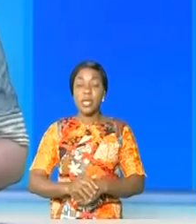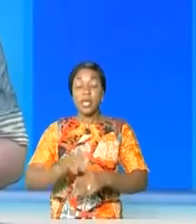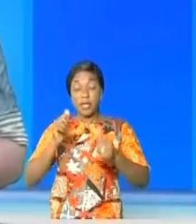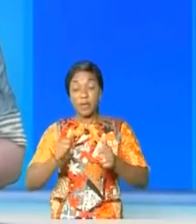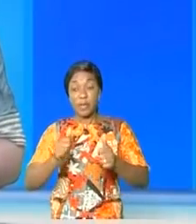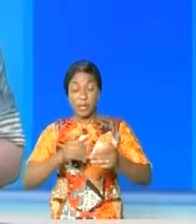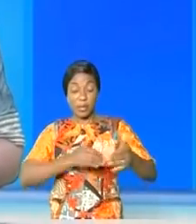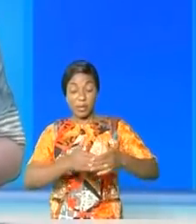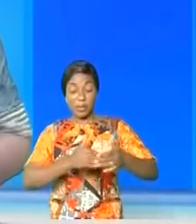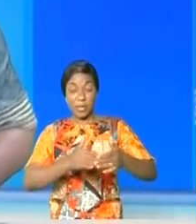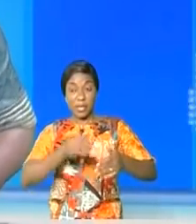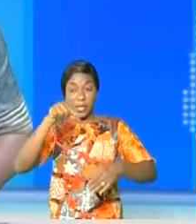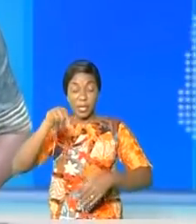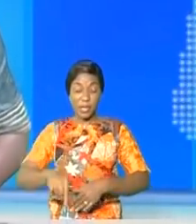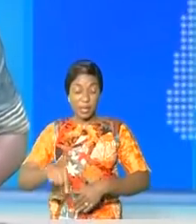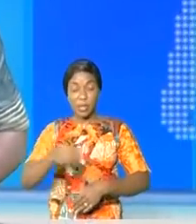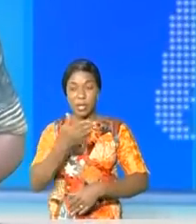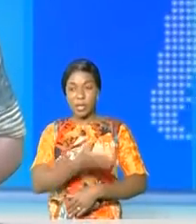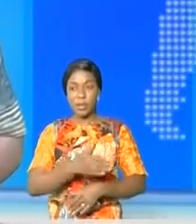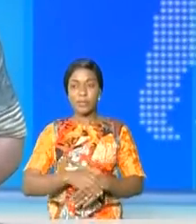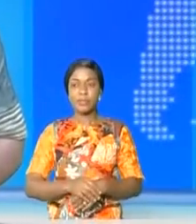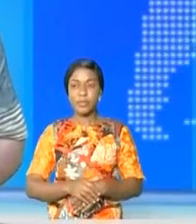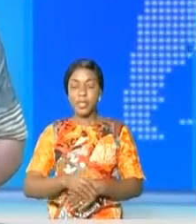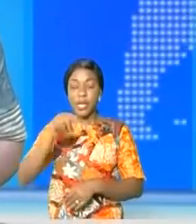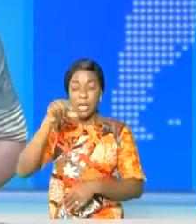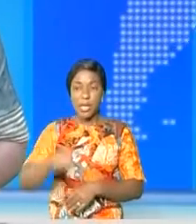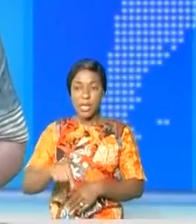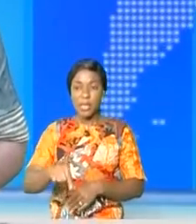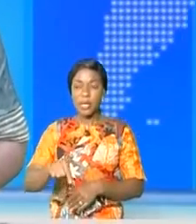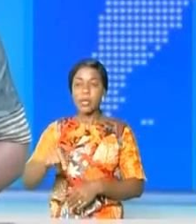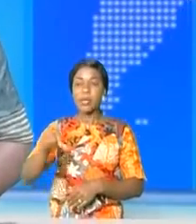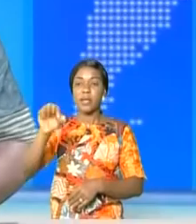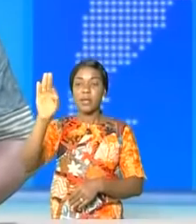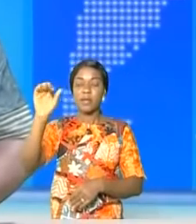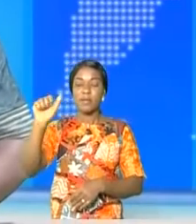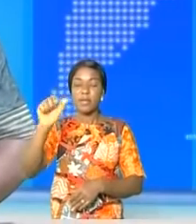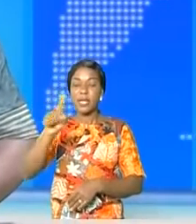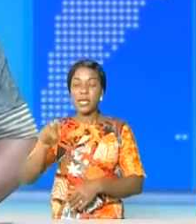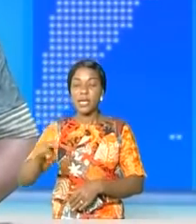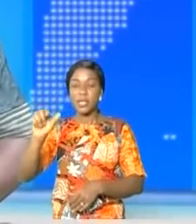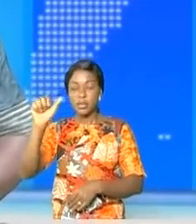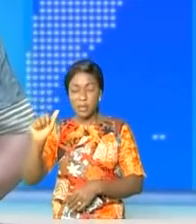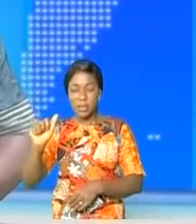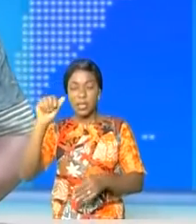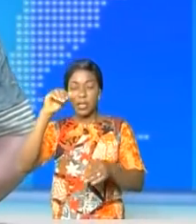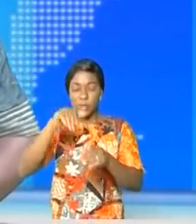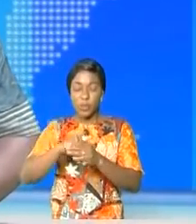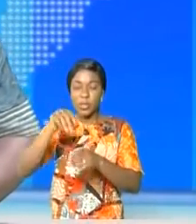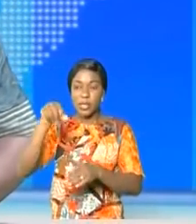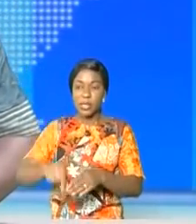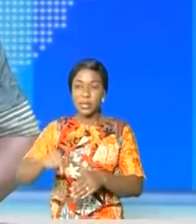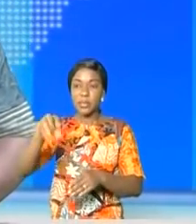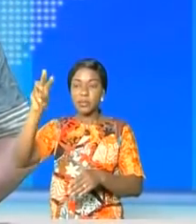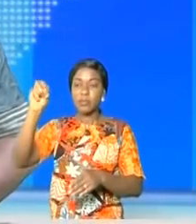camp Mbaki plus connu sous le nom du camp Fazaï, quartier et Mont-Lokai, dans la